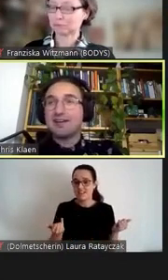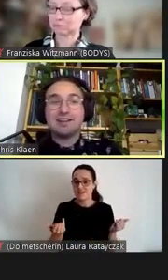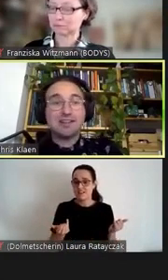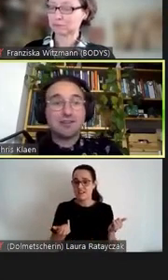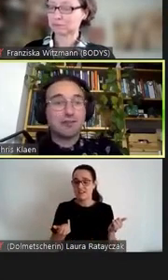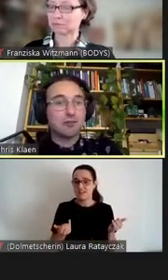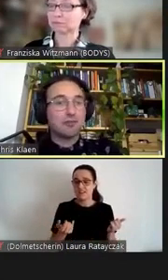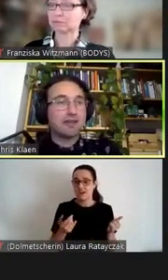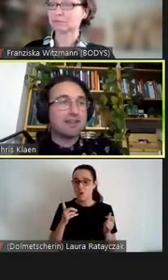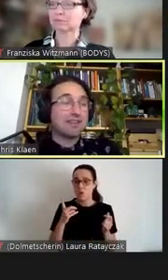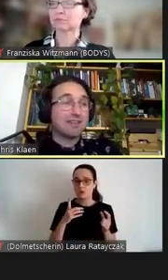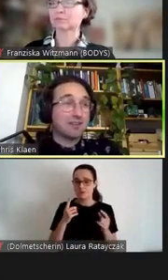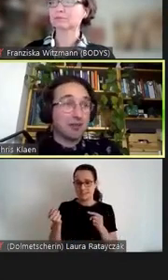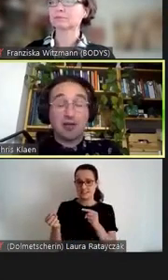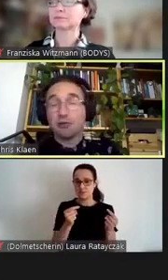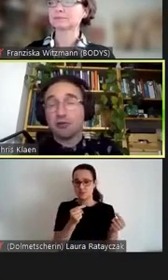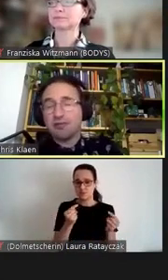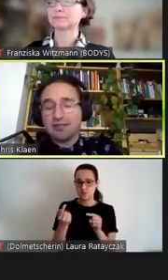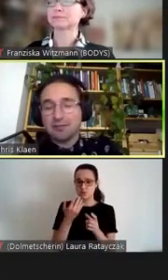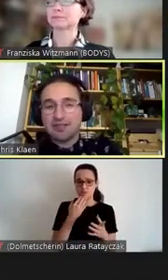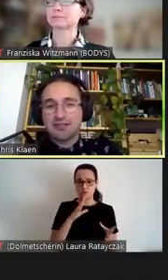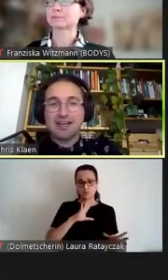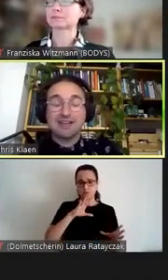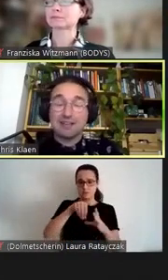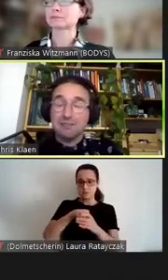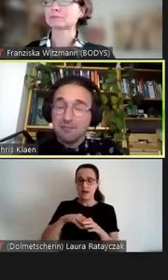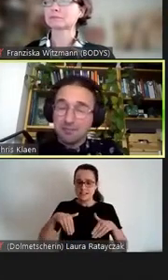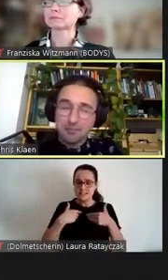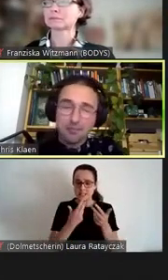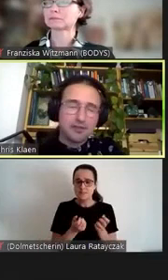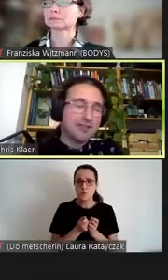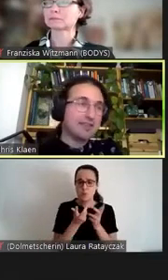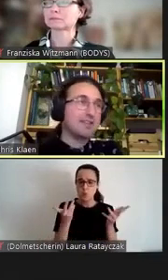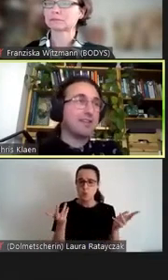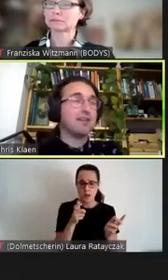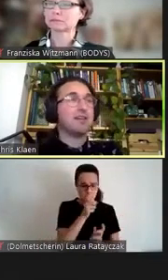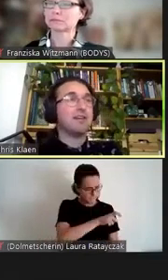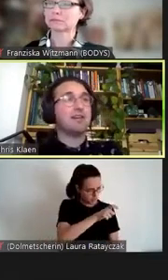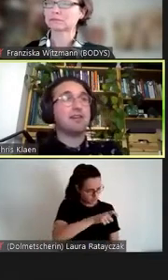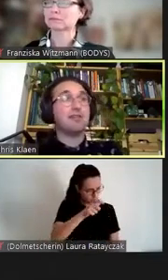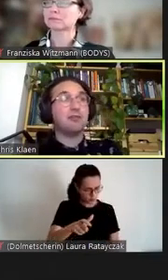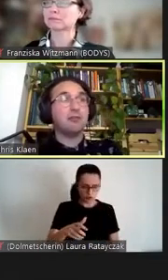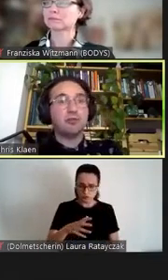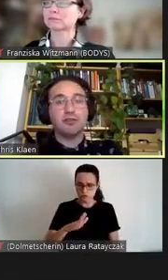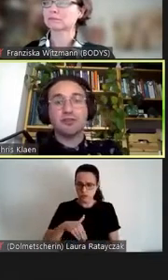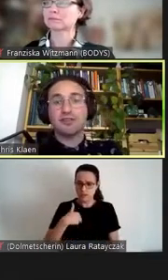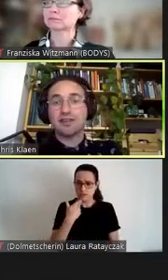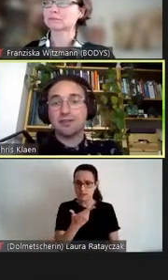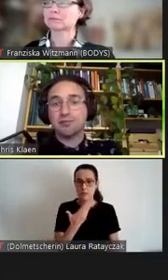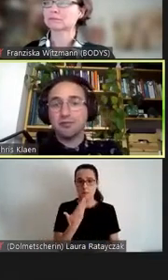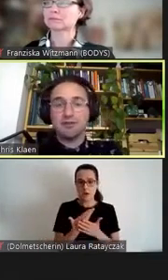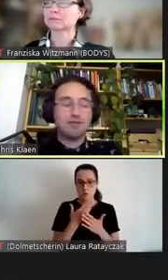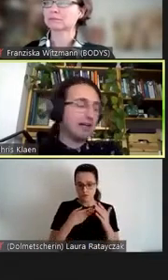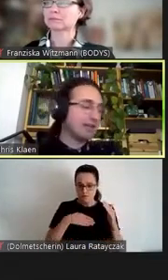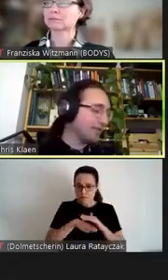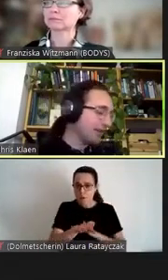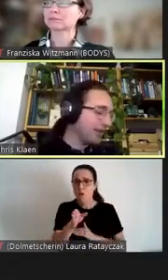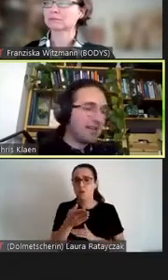in die Diskussion bringen, dass zum Beispiel auch queere Menschen, gerade im Prozess der Flucht und des